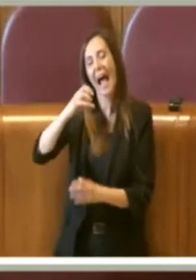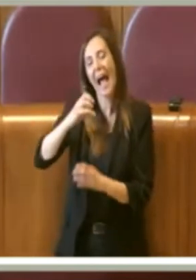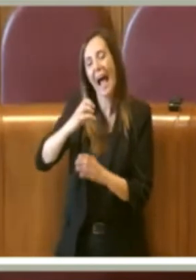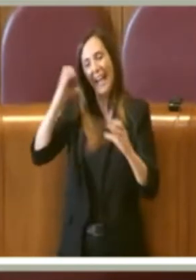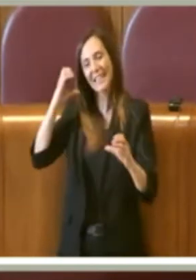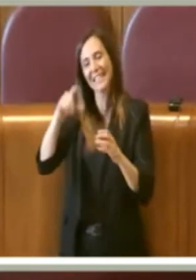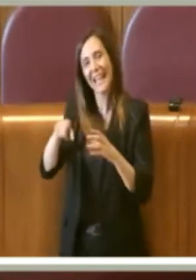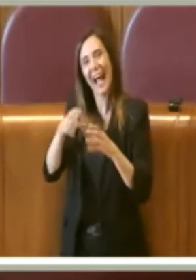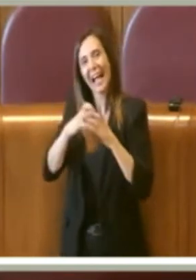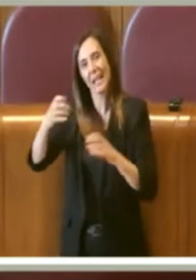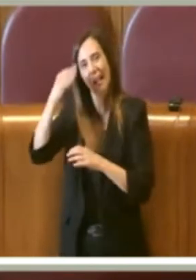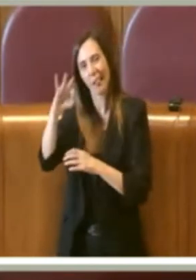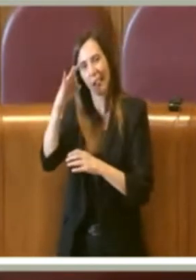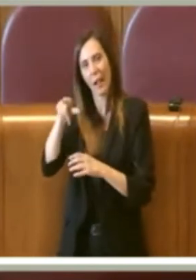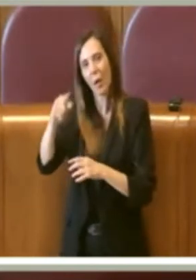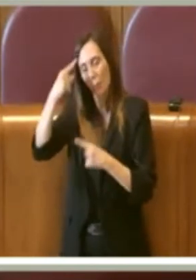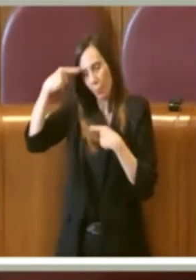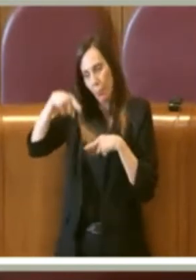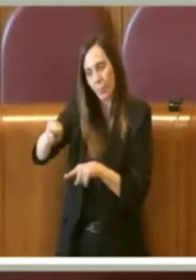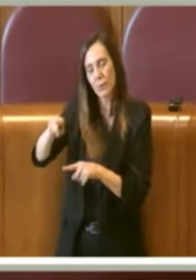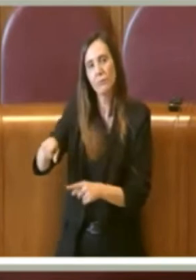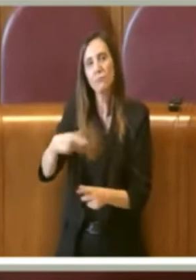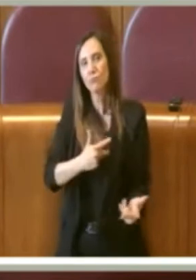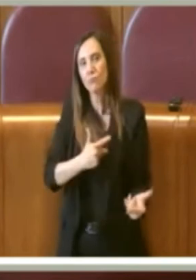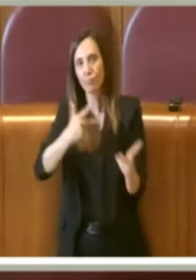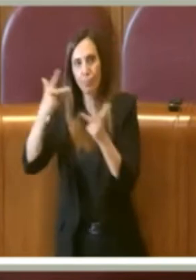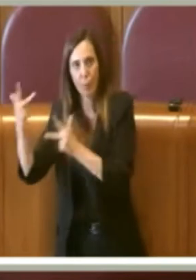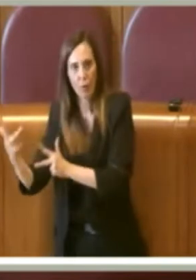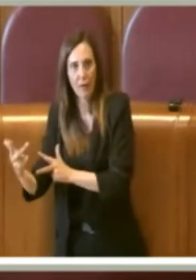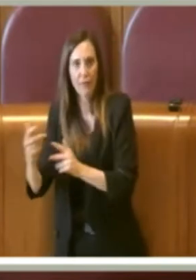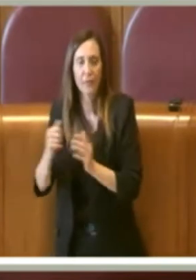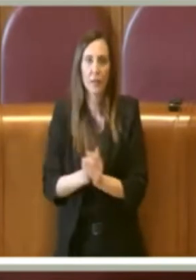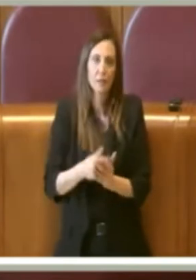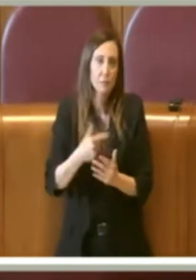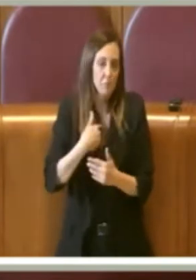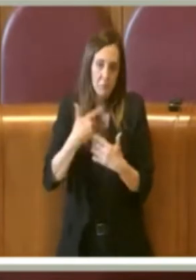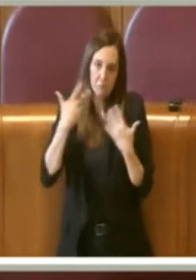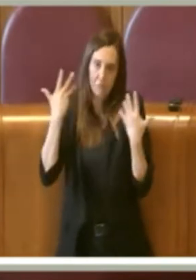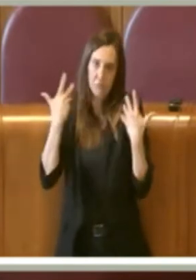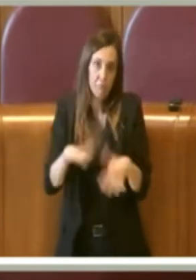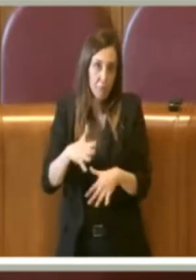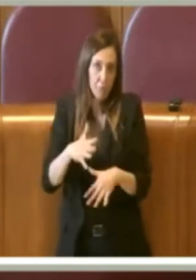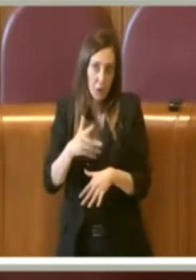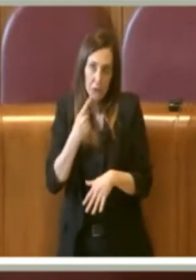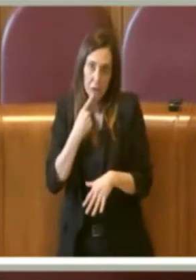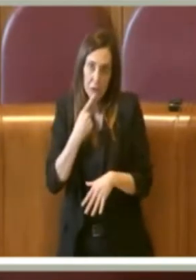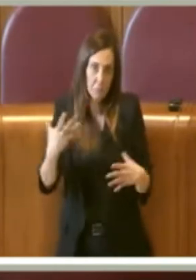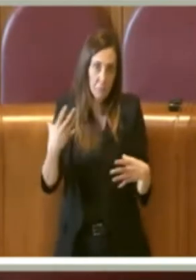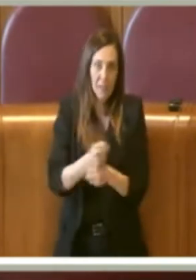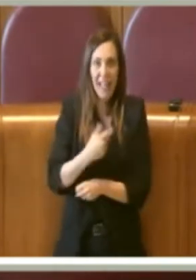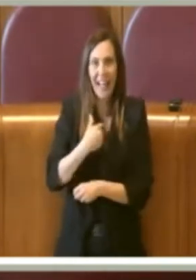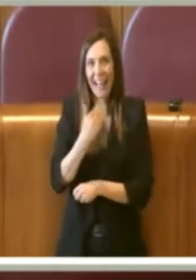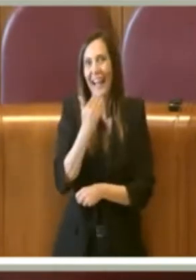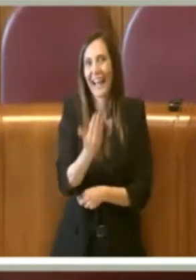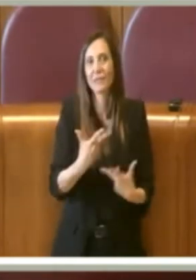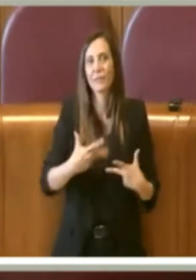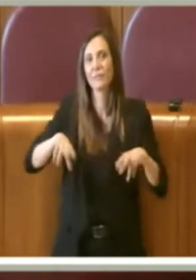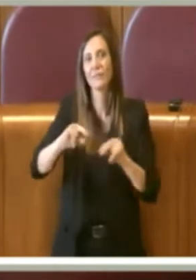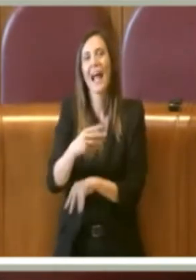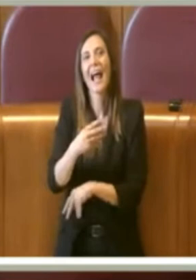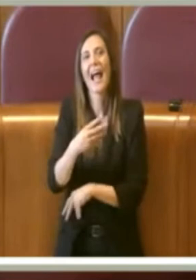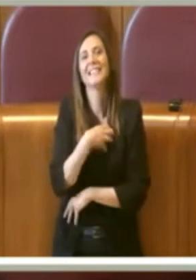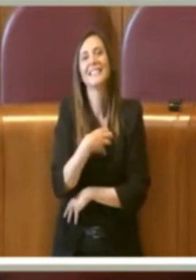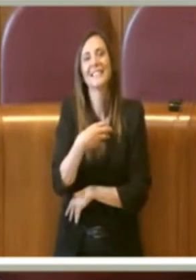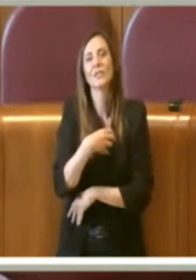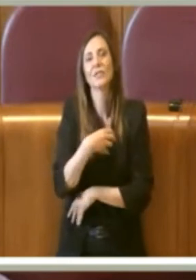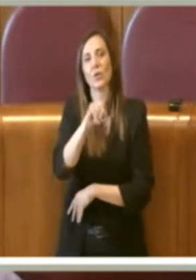ditta specializzata. Io non mi dilungo Presidente, credo di aver detto quasi tutto, io ringrazio nuovamente l'assessore